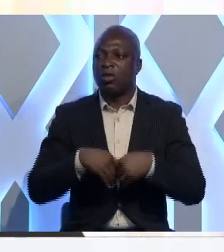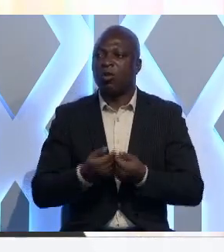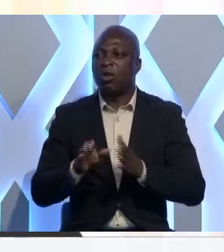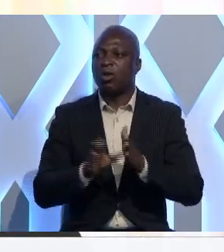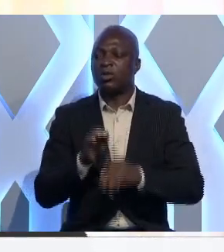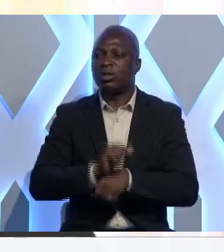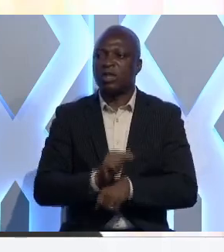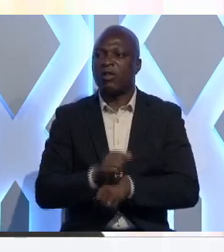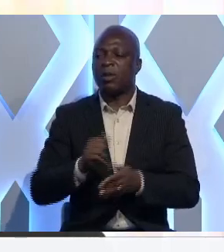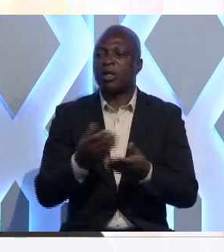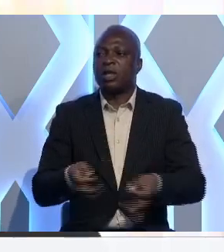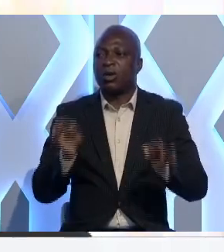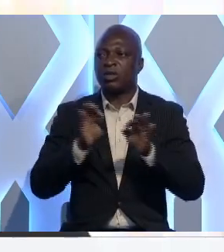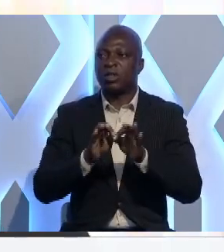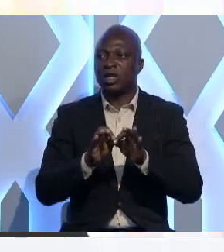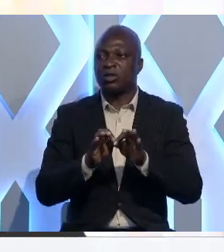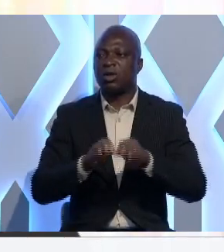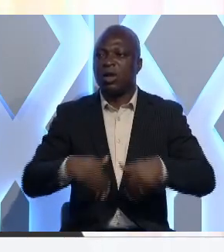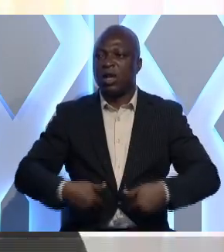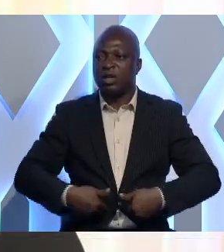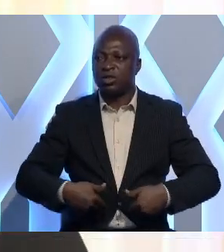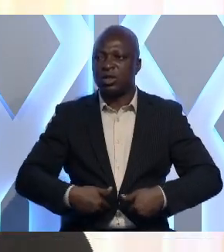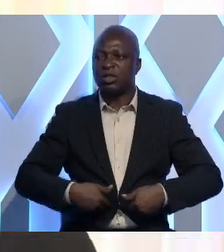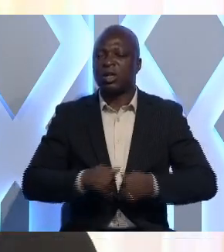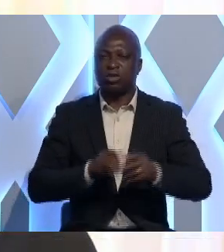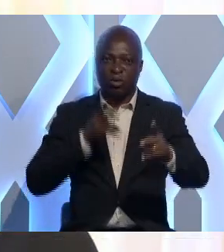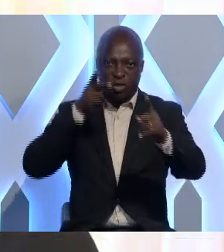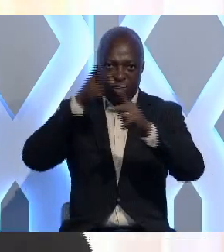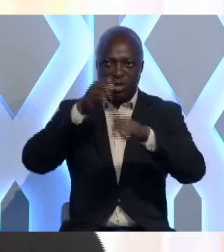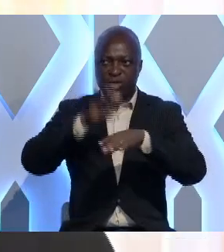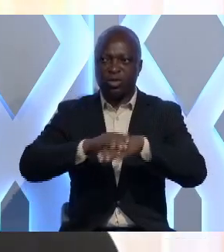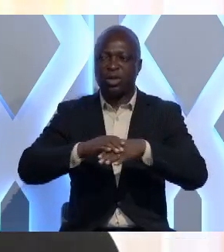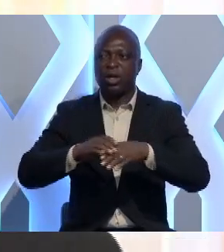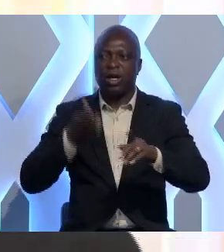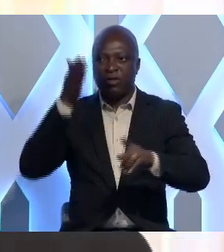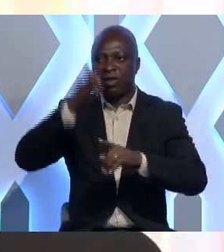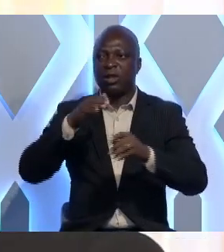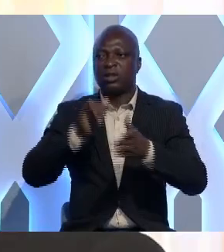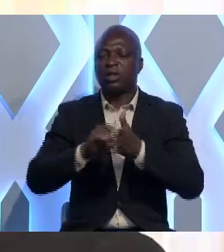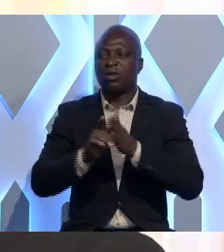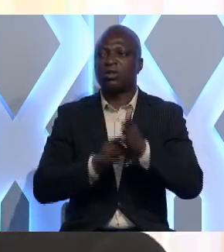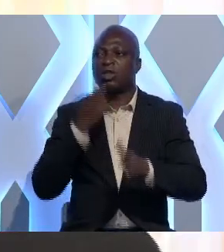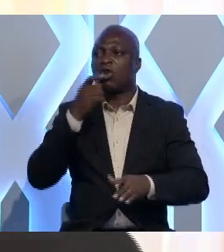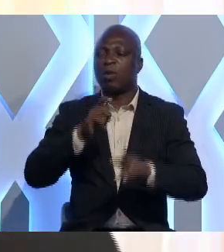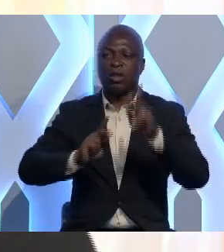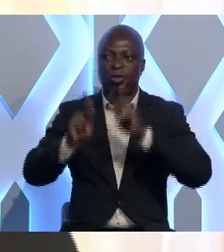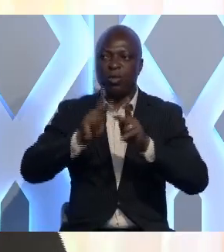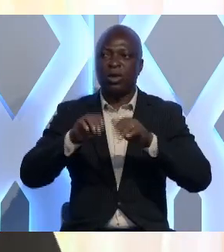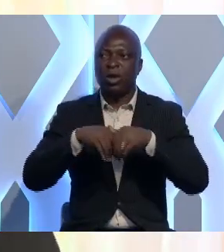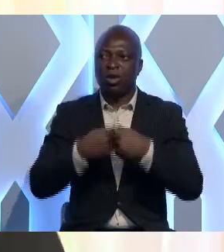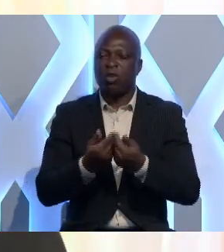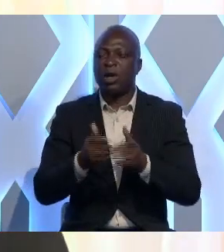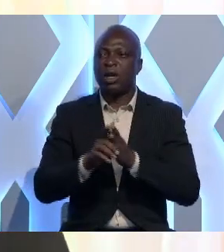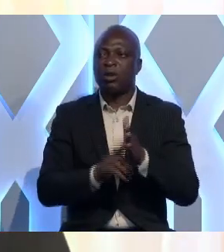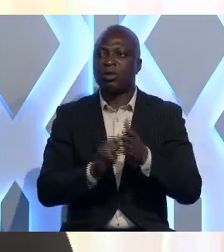du Travail prend en considération la jeunesse en se projetant sur l'avenir. La réforme de la commande publique, comment la